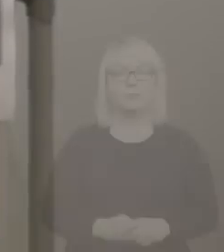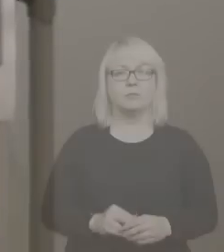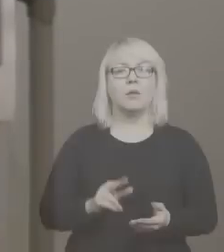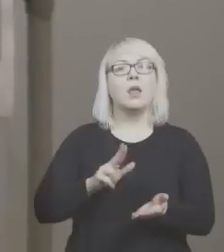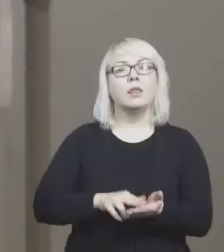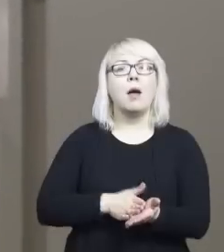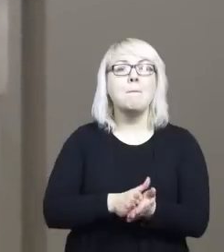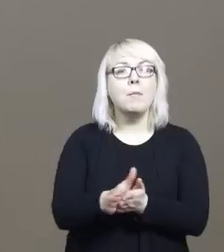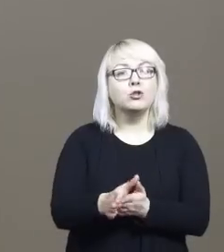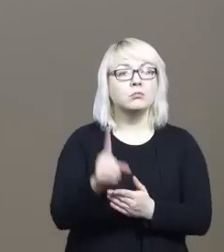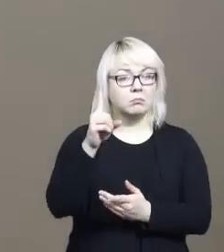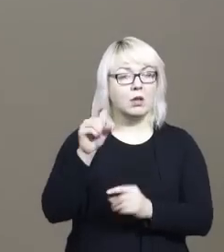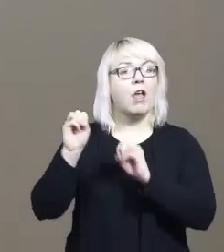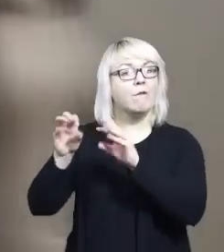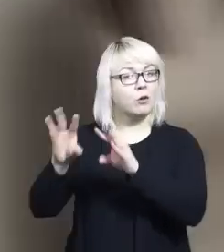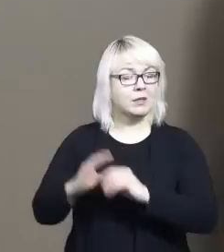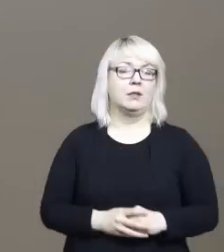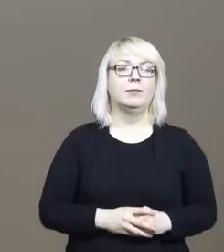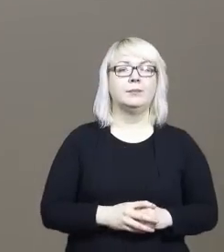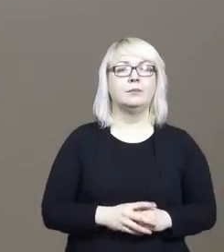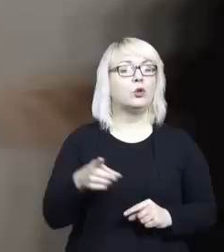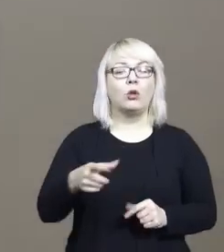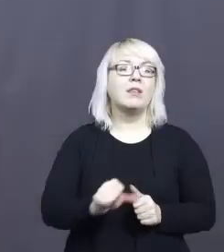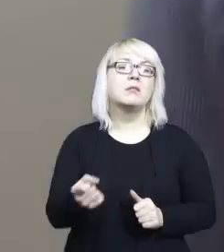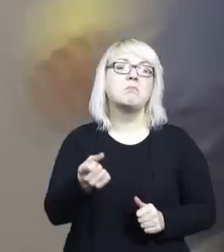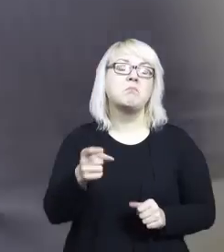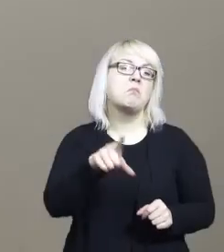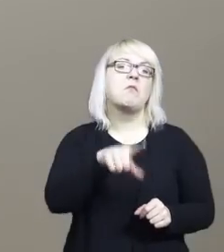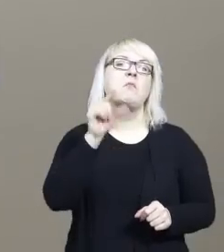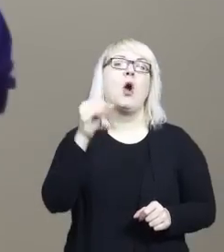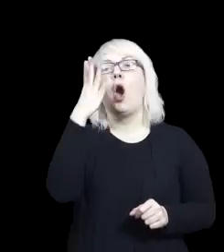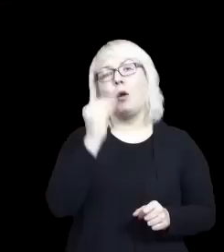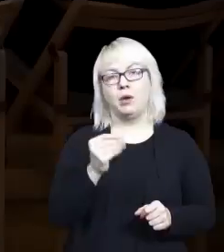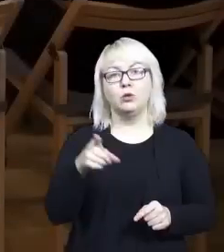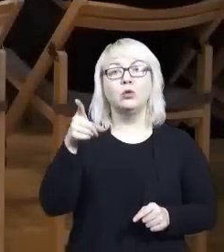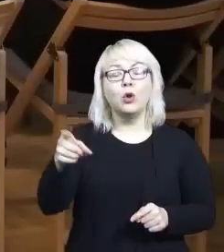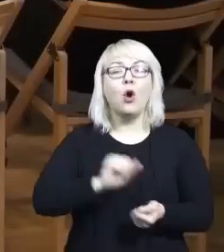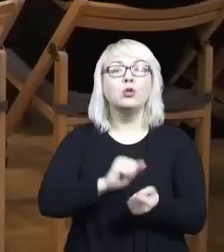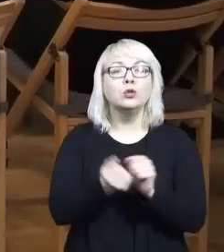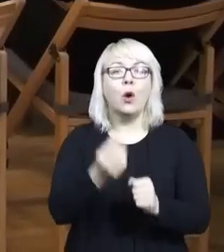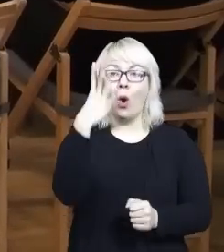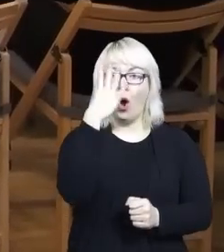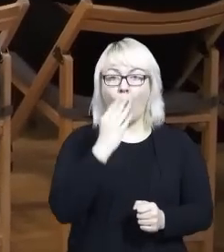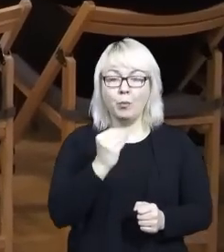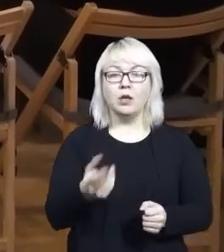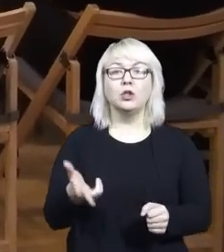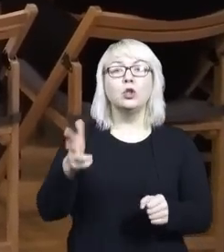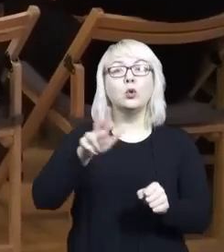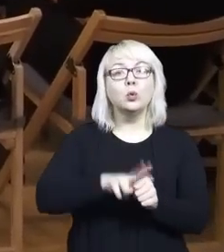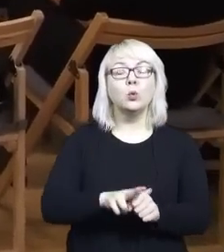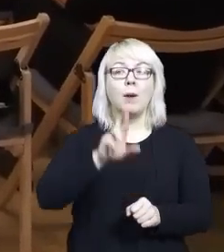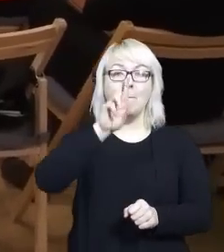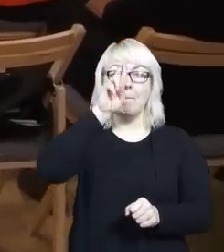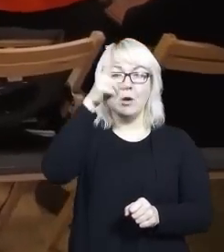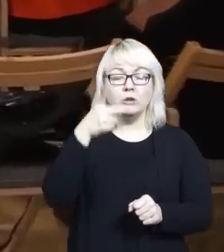galerii czy innej instytucji? A co też wiąże się z tematem, o jakim dany znak mówi? Na początek jedna informacja.